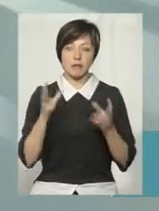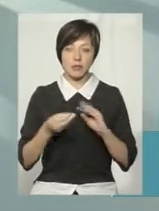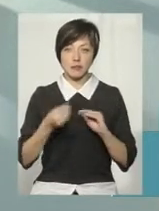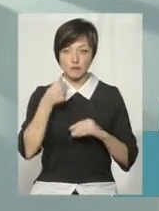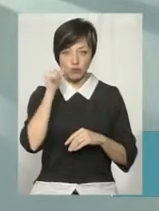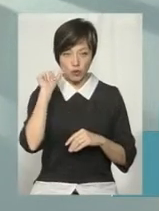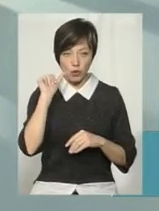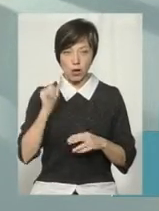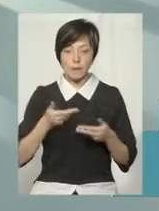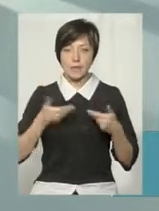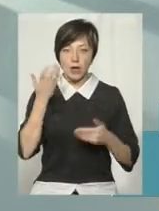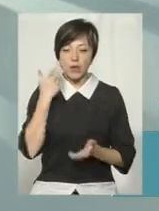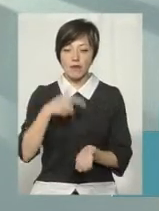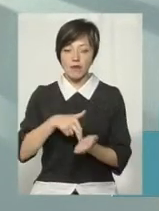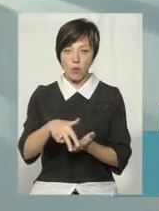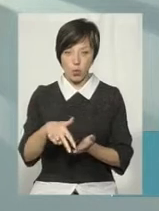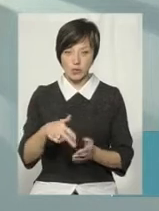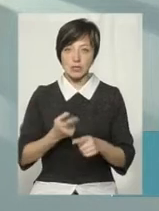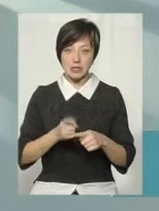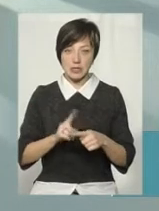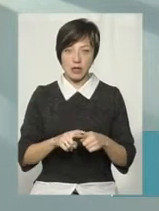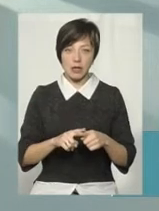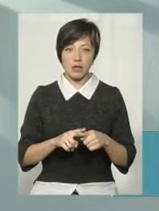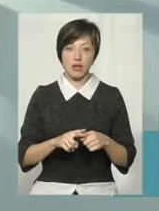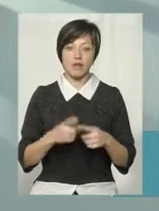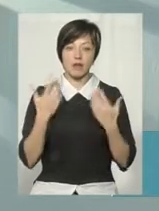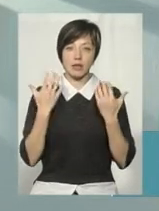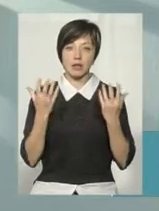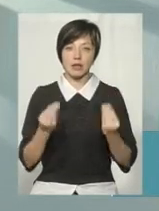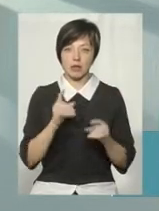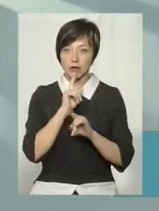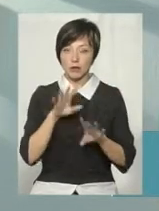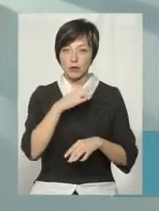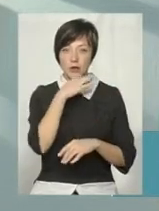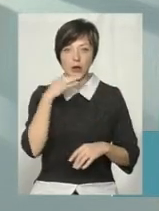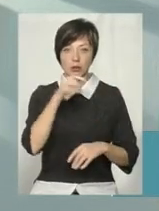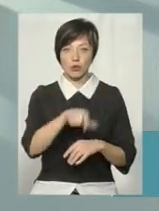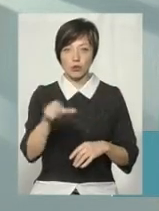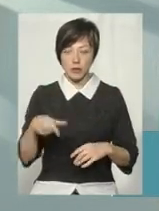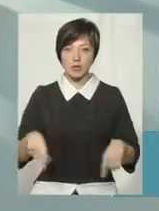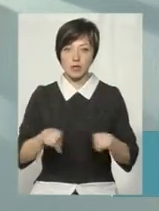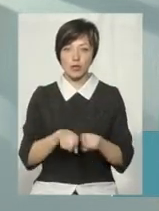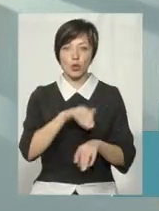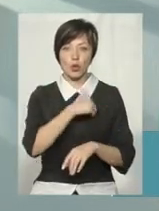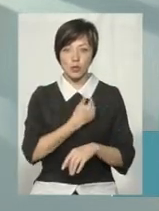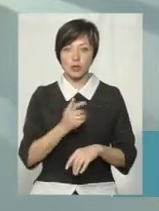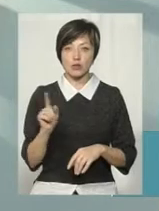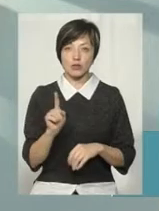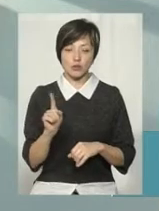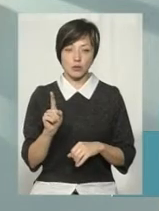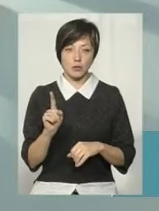вчора, все ж таки, ми коли виходили, ми розуміли, що це вихідний день, ми розуміли, що не буде багато людей, але ми все ж таки хотіли, що